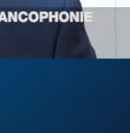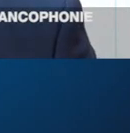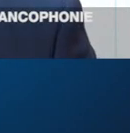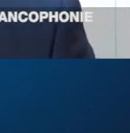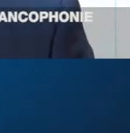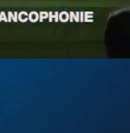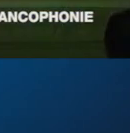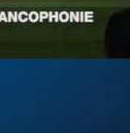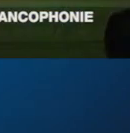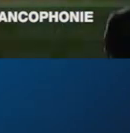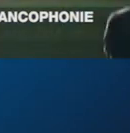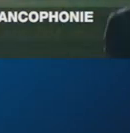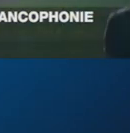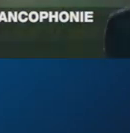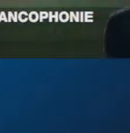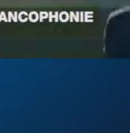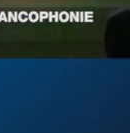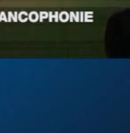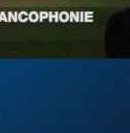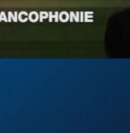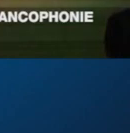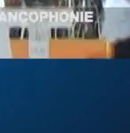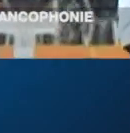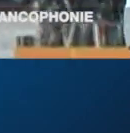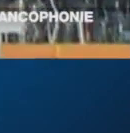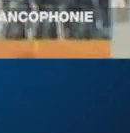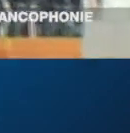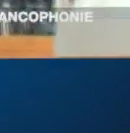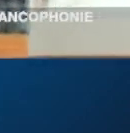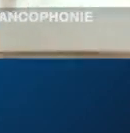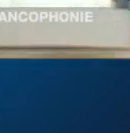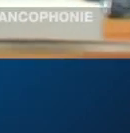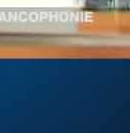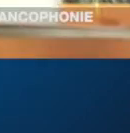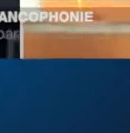Le thème a retenu « Femmes et jeunesse et développement durable ».